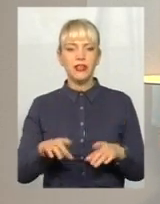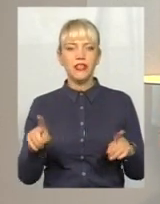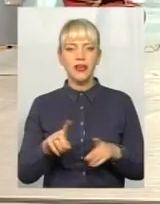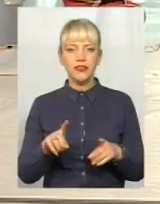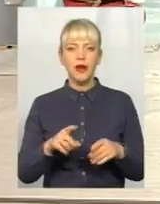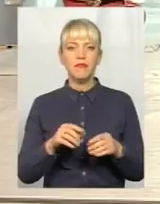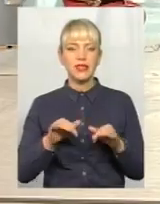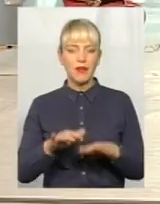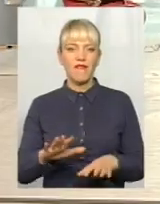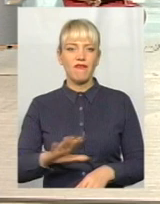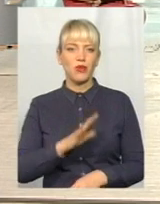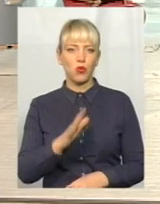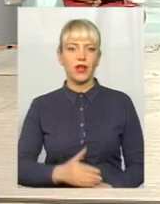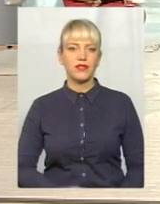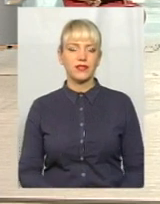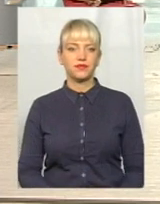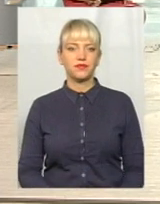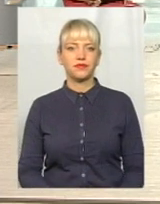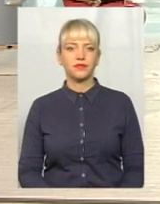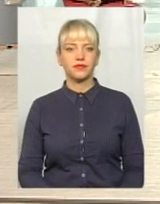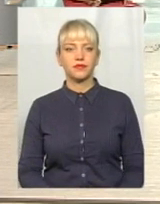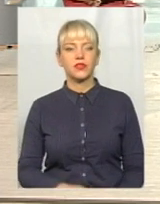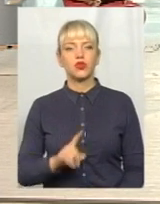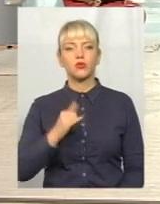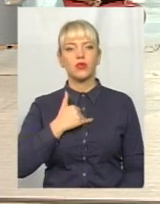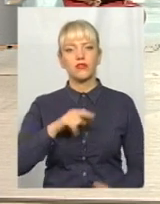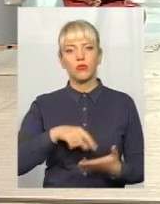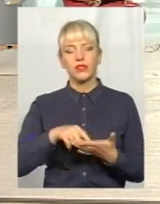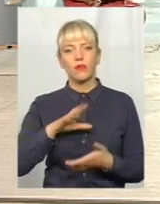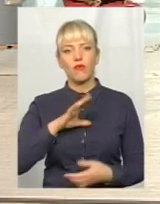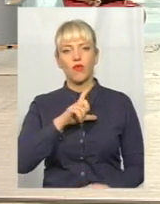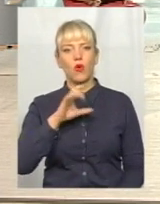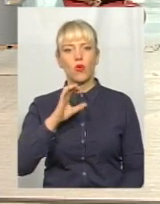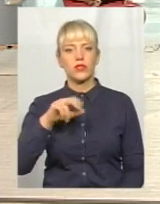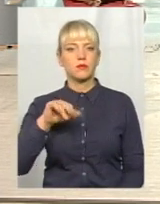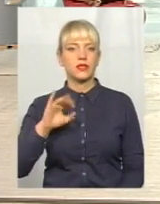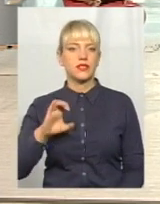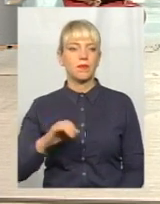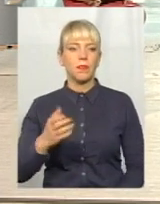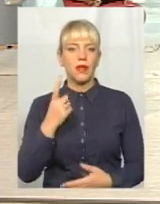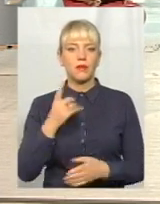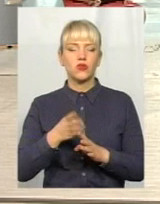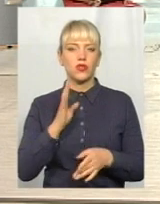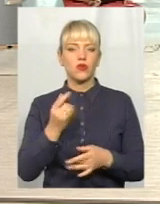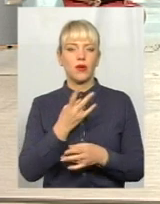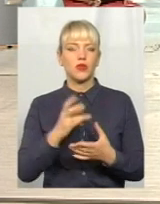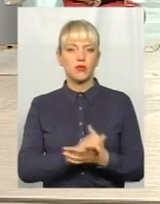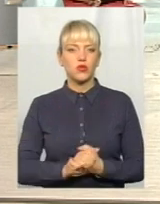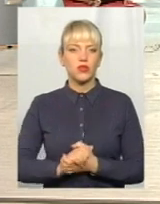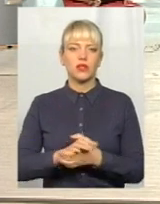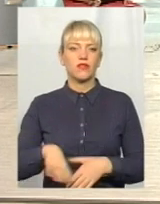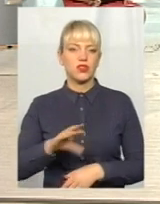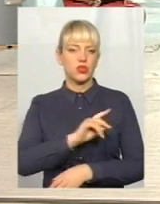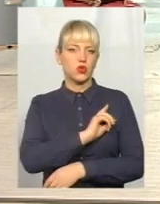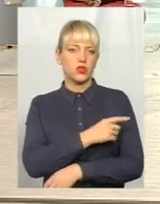справа відбулася і в в місті був хоспис. В першу чергу, нам потрібно сконсолідувати всі зусилля.